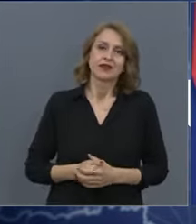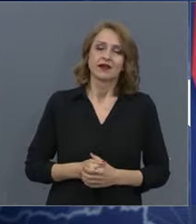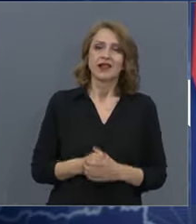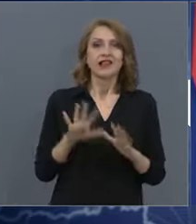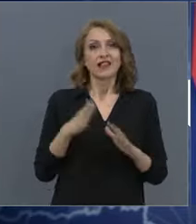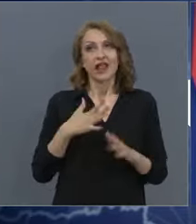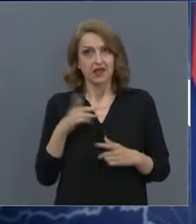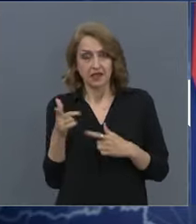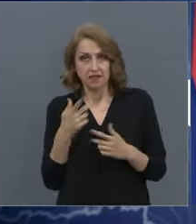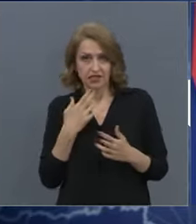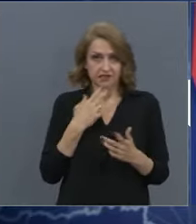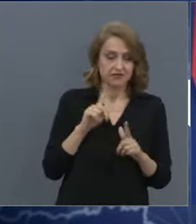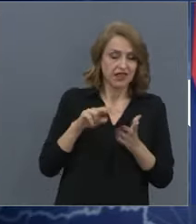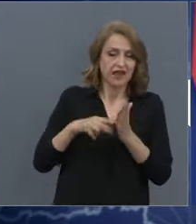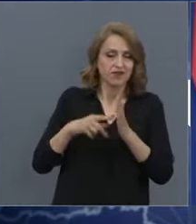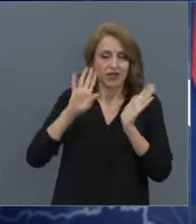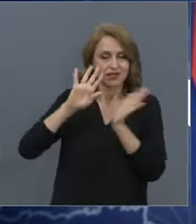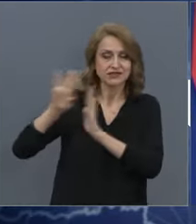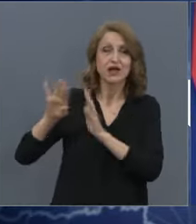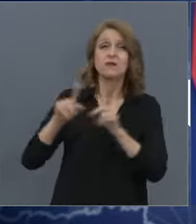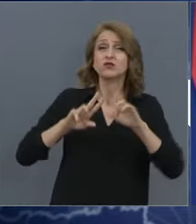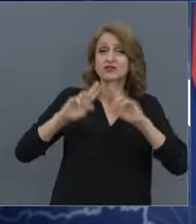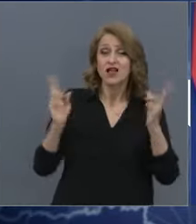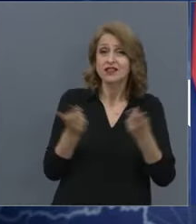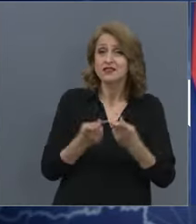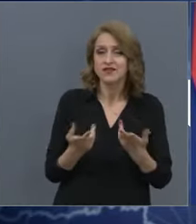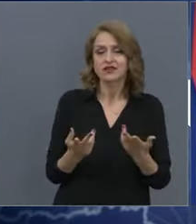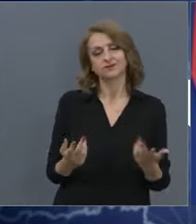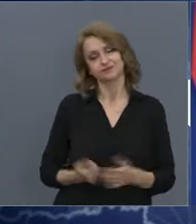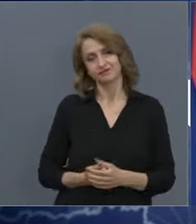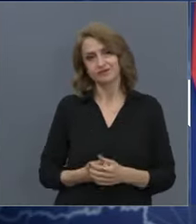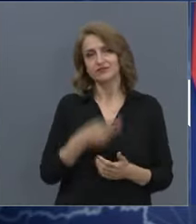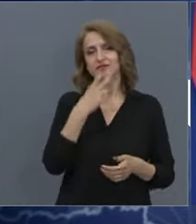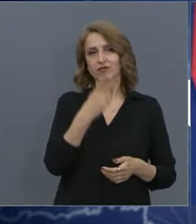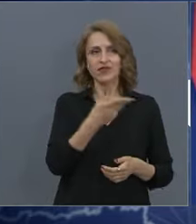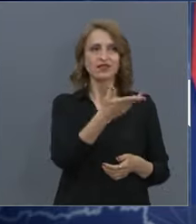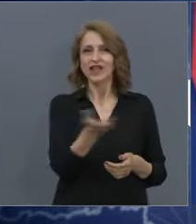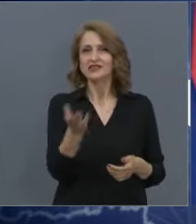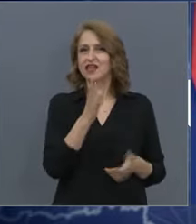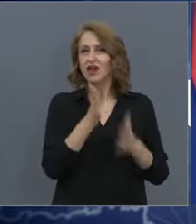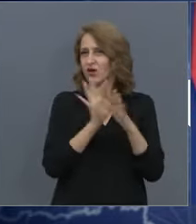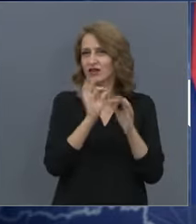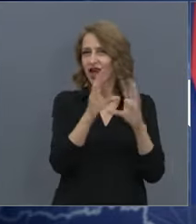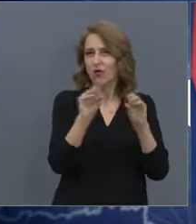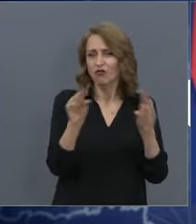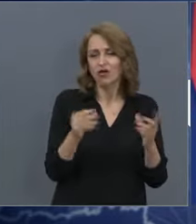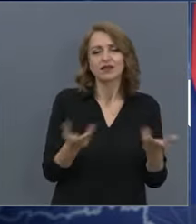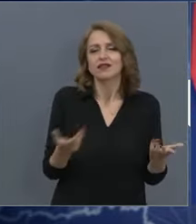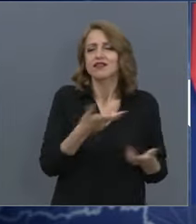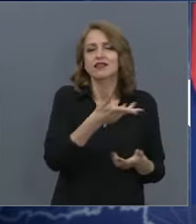дали имат някакъв план. Така че, вижте, това са хора, които те няма кога да правят друго.